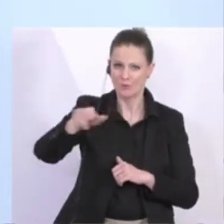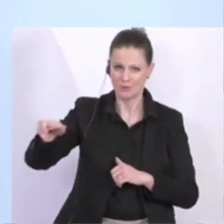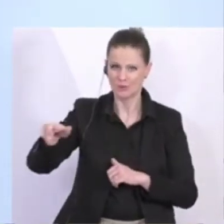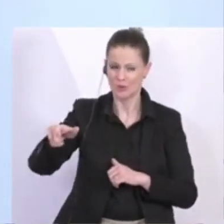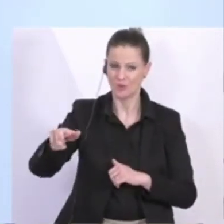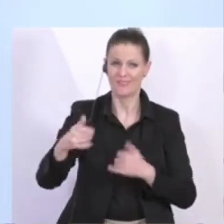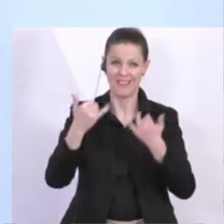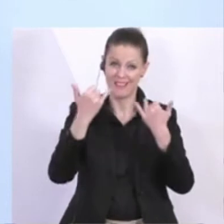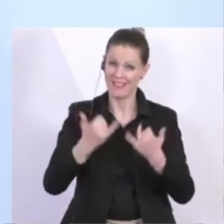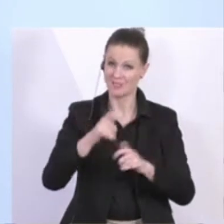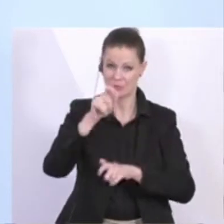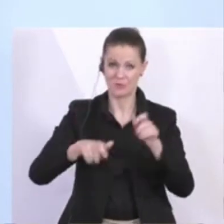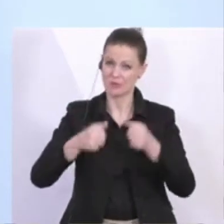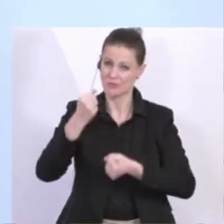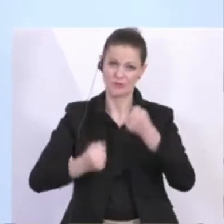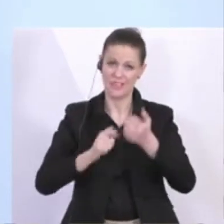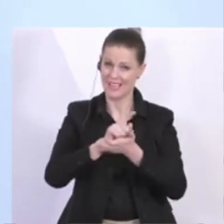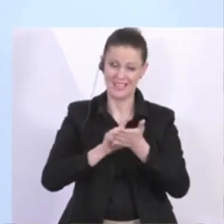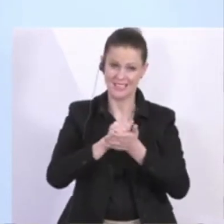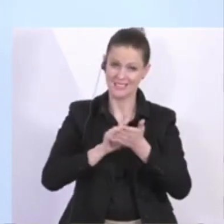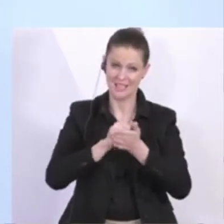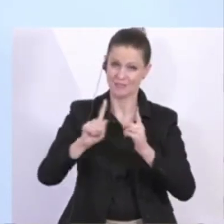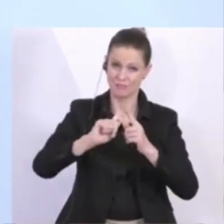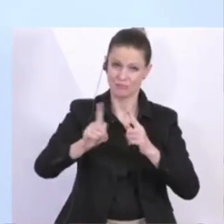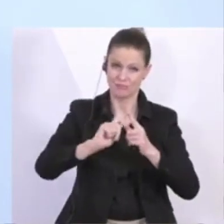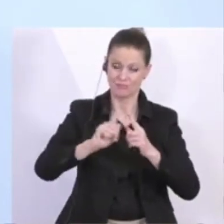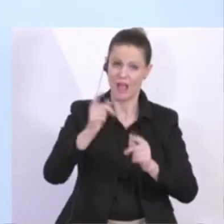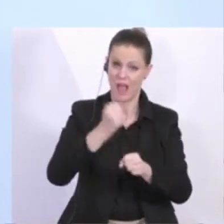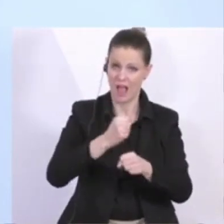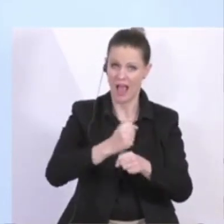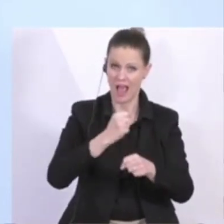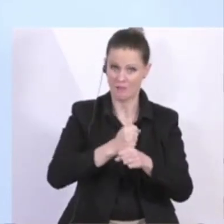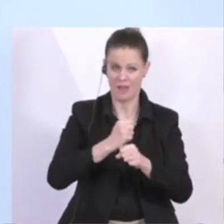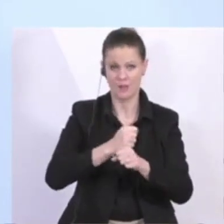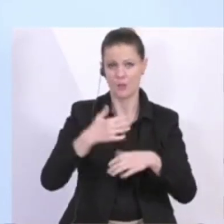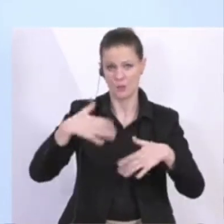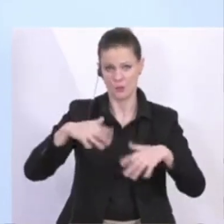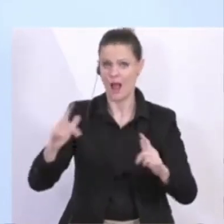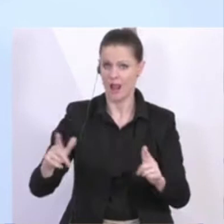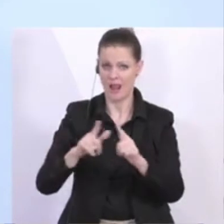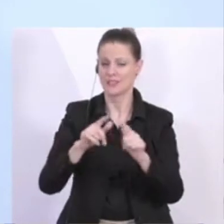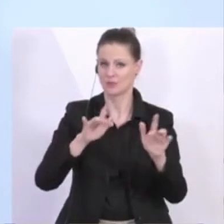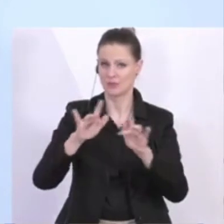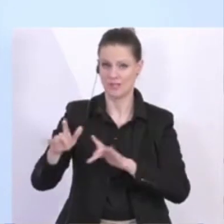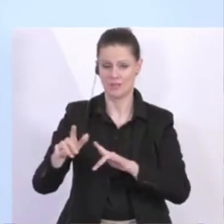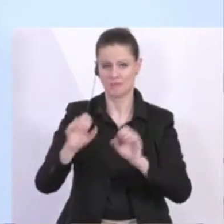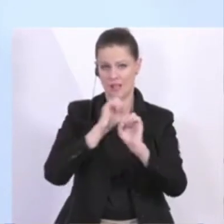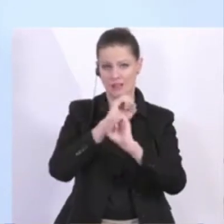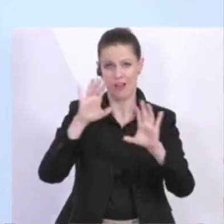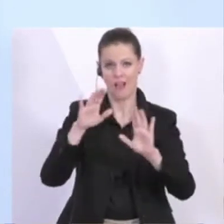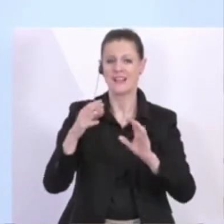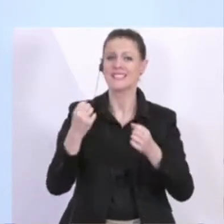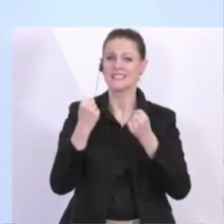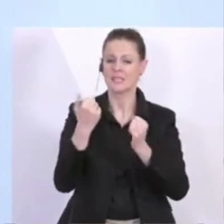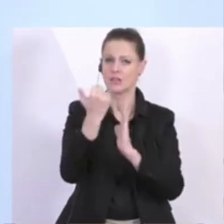Zeit arbeiten gehen und arbeiten leisten. Selbstverständlich müssen immer die Sicherheitsvorkehrungen eingehalten werden.